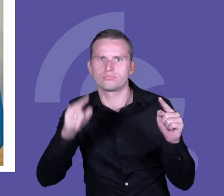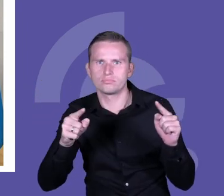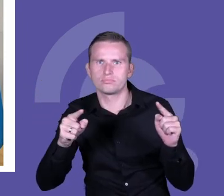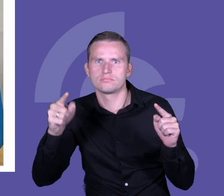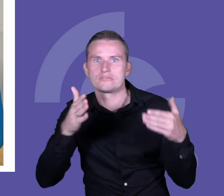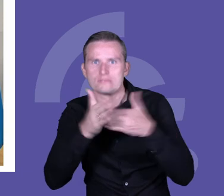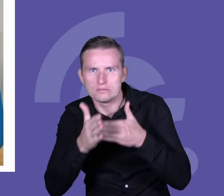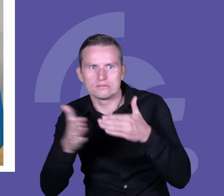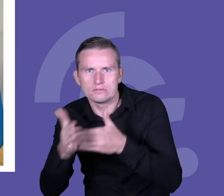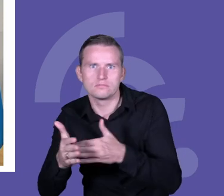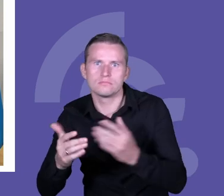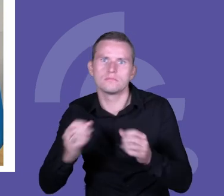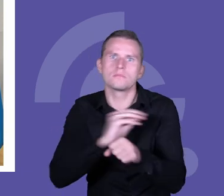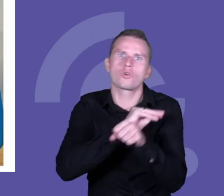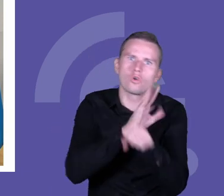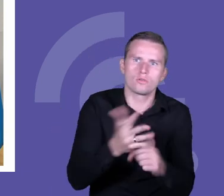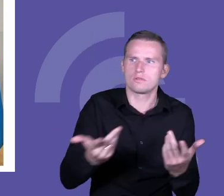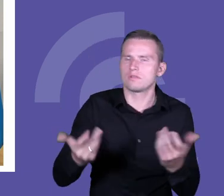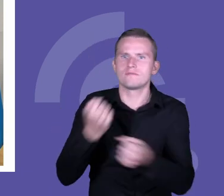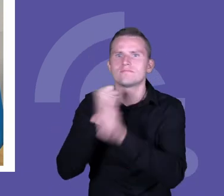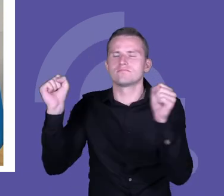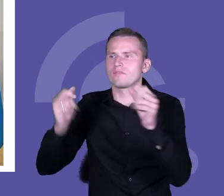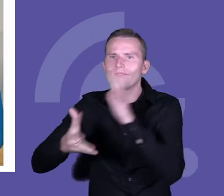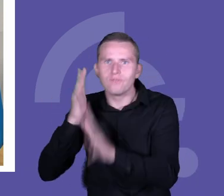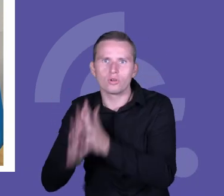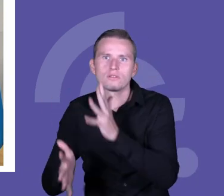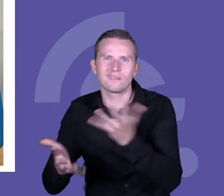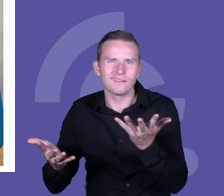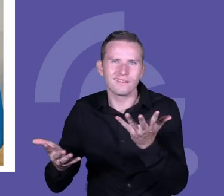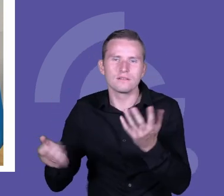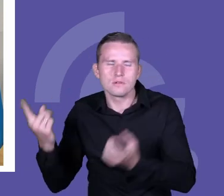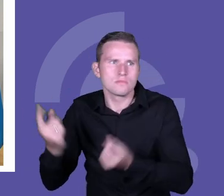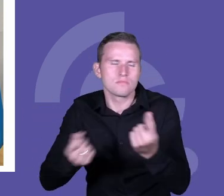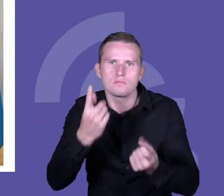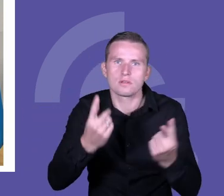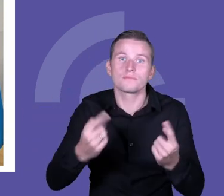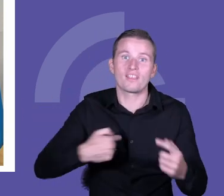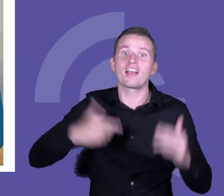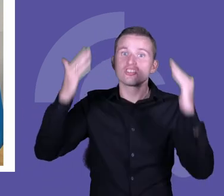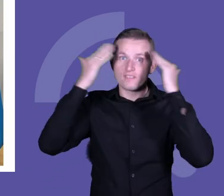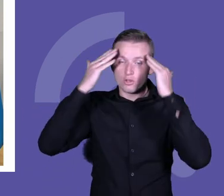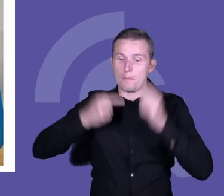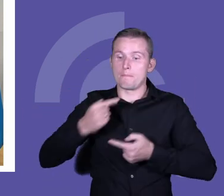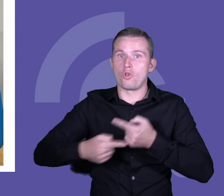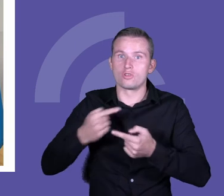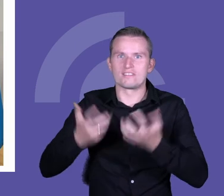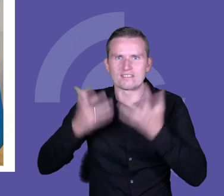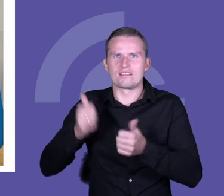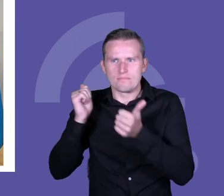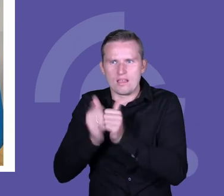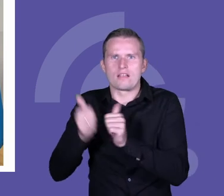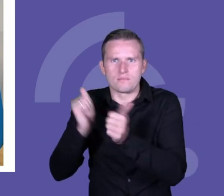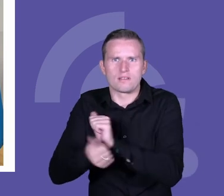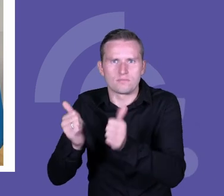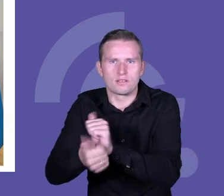dzisiaj mówiła, No i właśnie, jeżeli mam świadomość tego, co się dzieje w tych procesach, w procesie zmiany, że ludzie będą